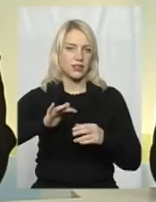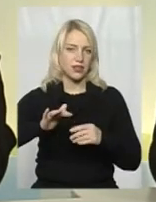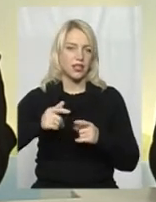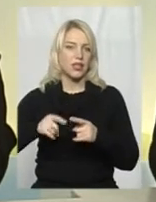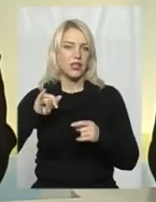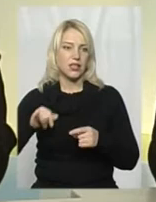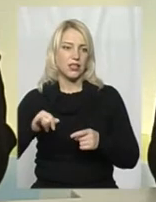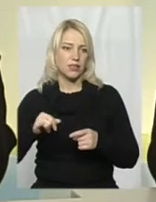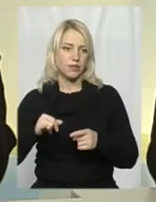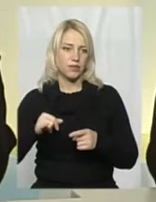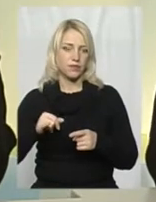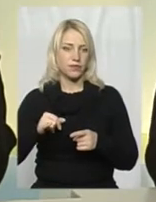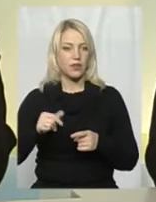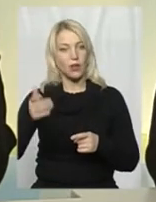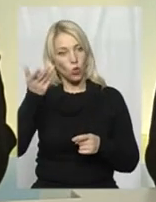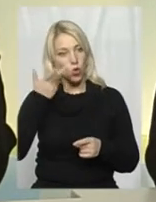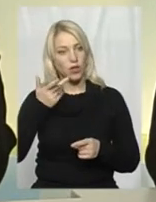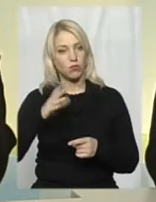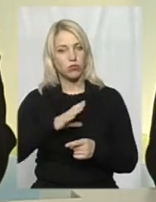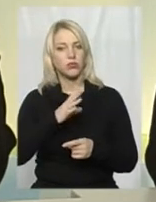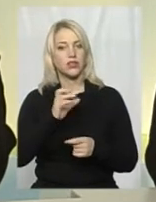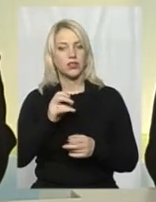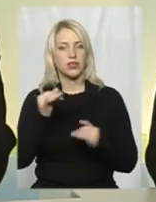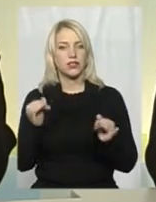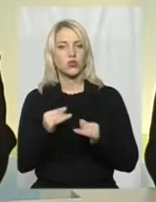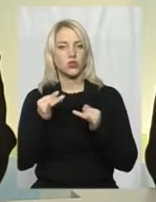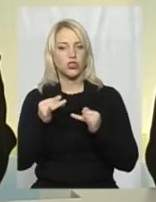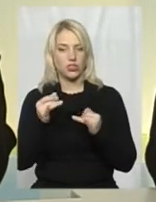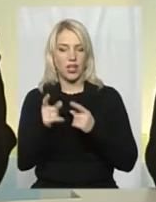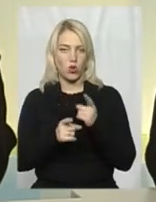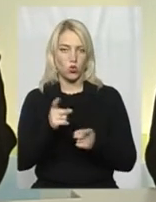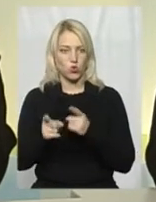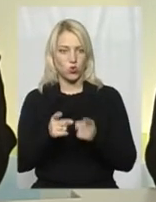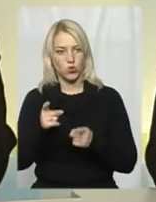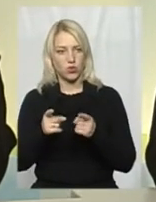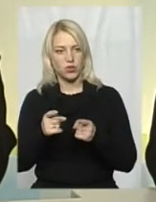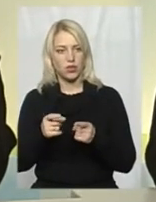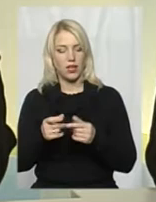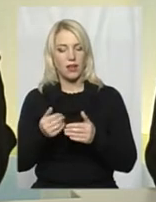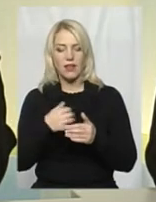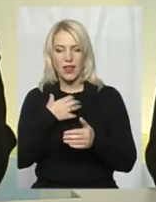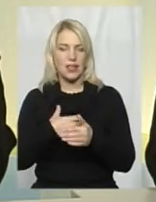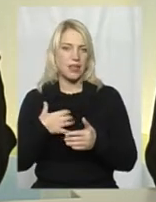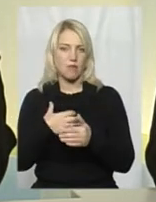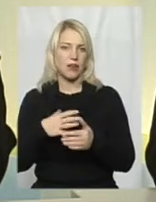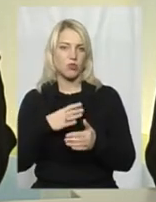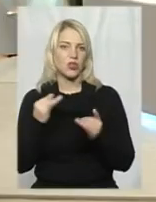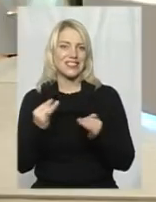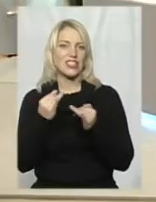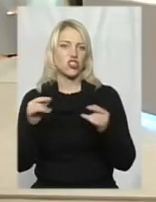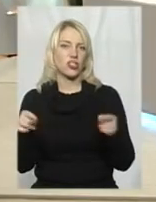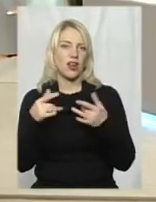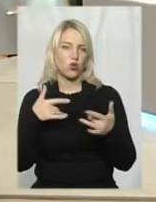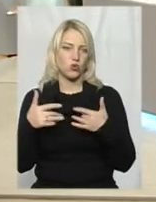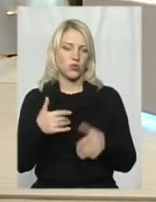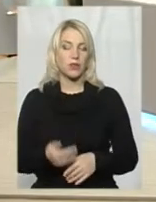аби вони були, швидше, історичною реконструкцією і насамперед історичною реконструкцією. Ви